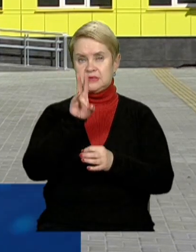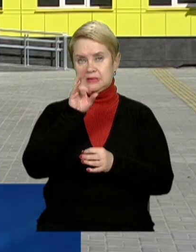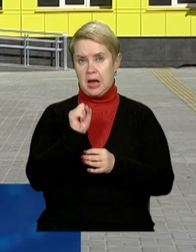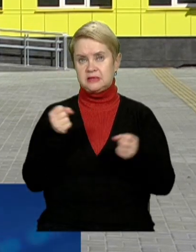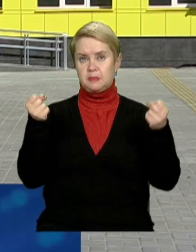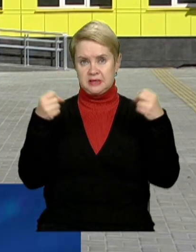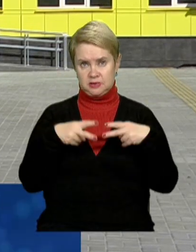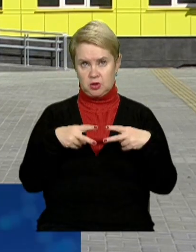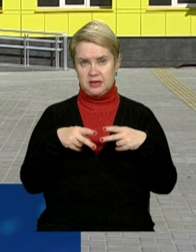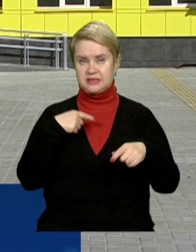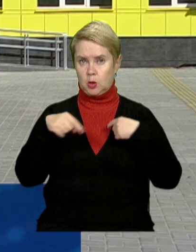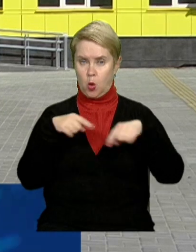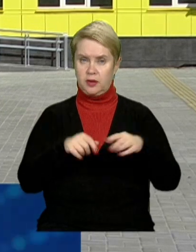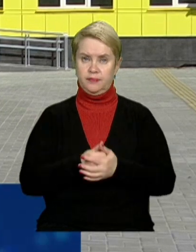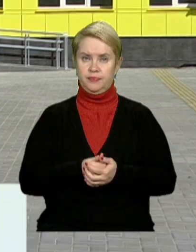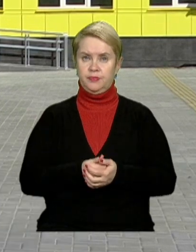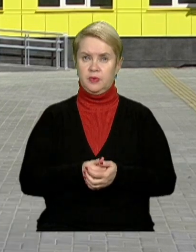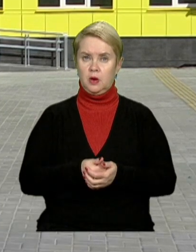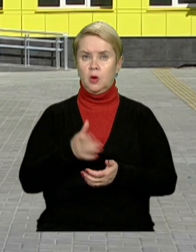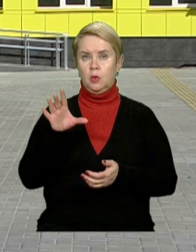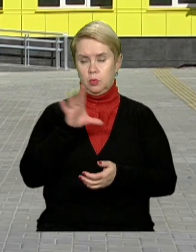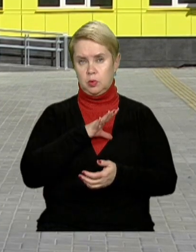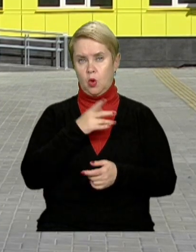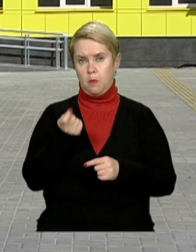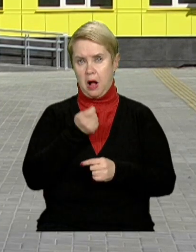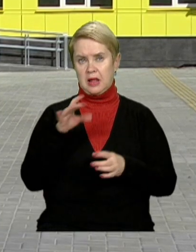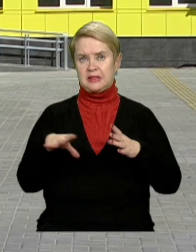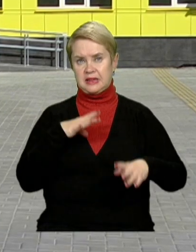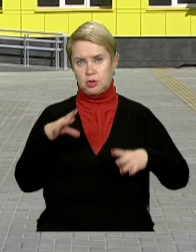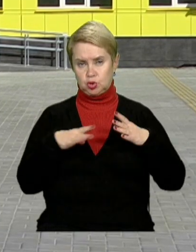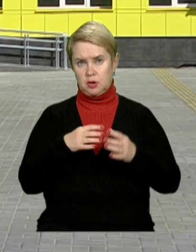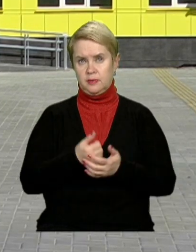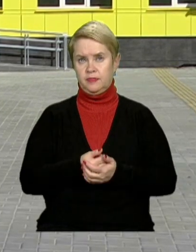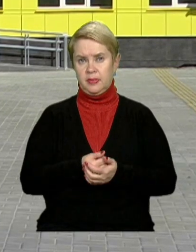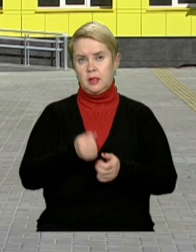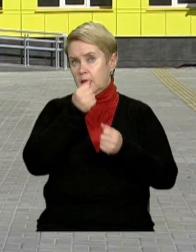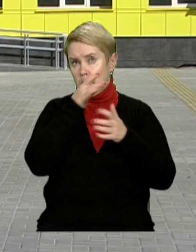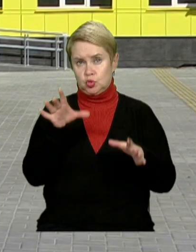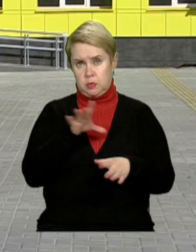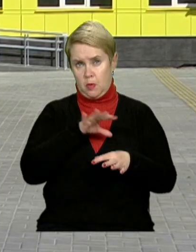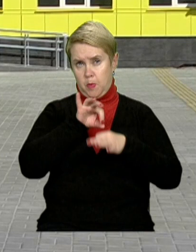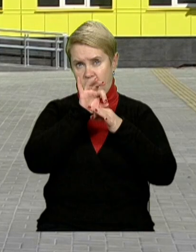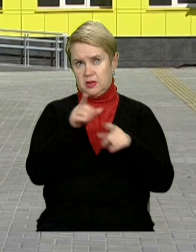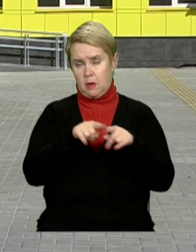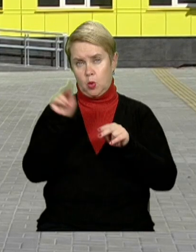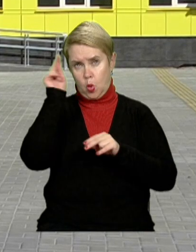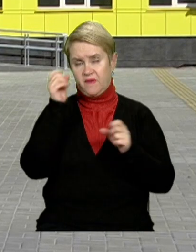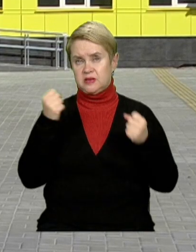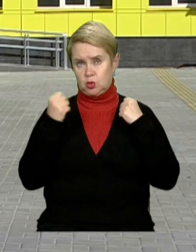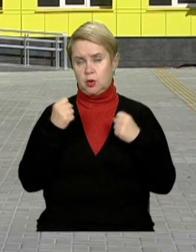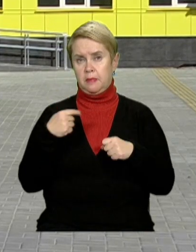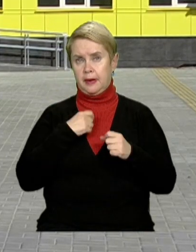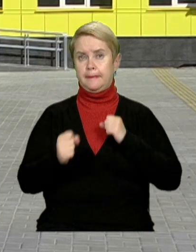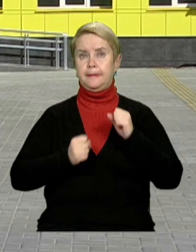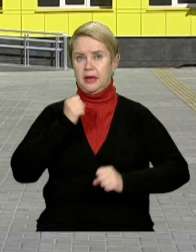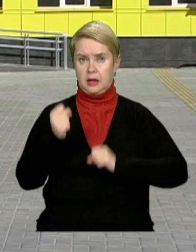спеціалізованому стадіоні. Було дуже мало тренажерів, неможливо було проводити там уроки фізкультури. Ми